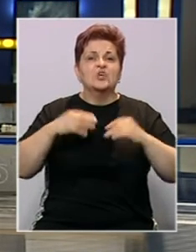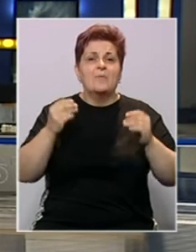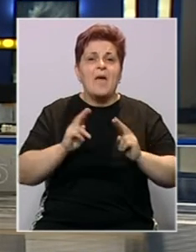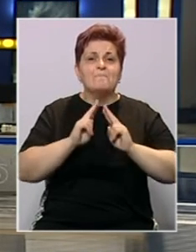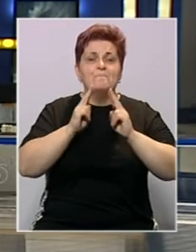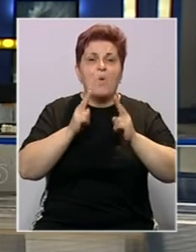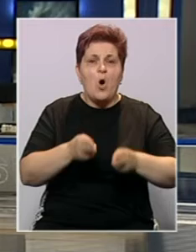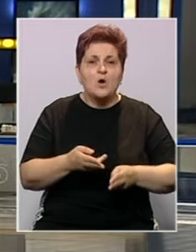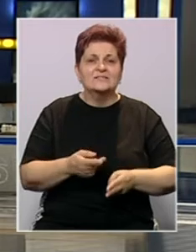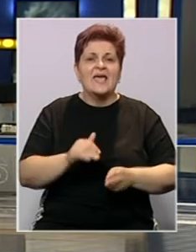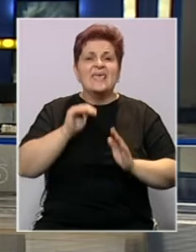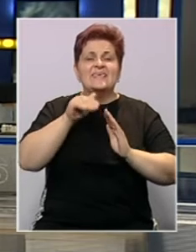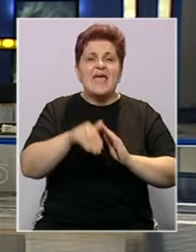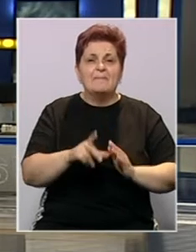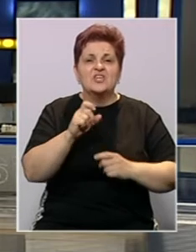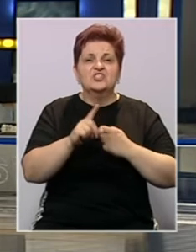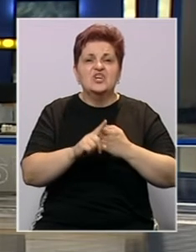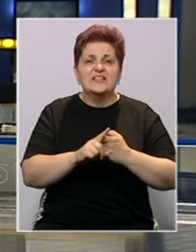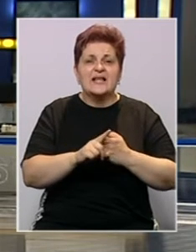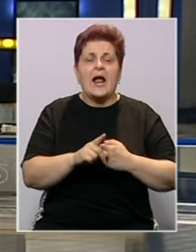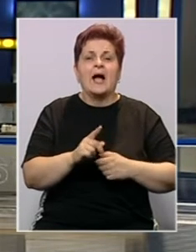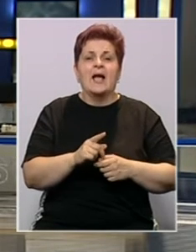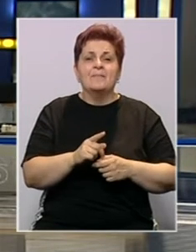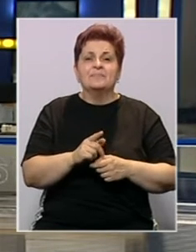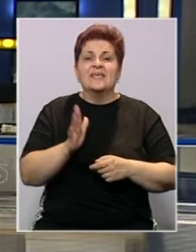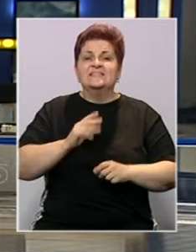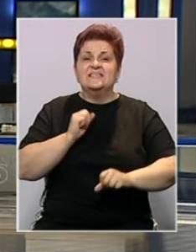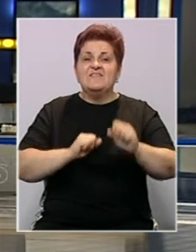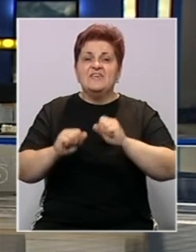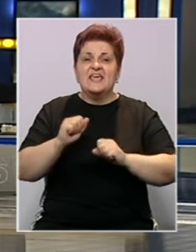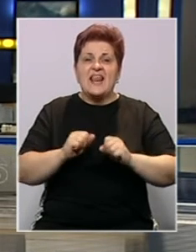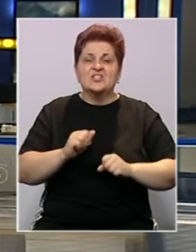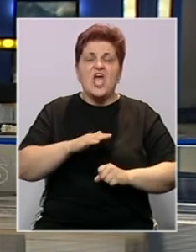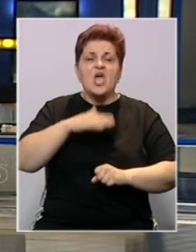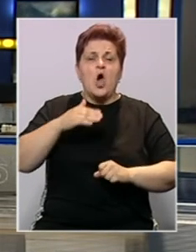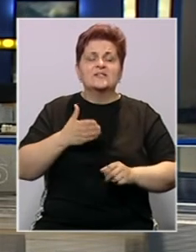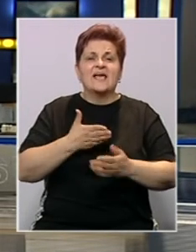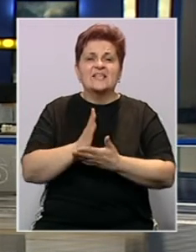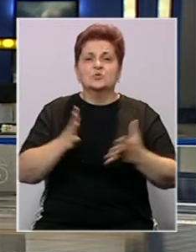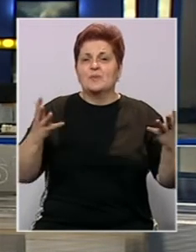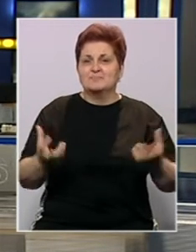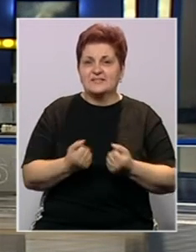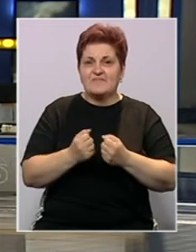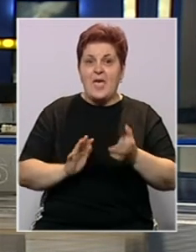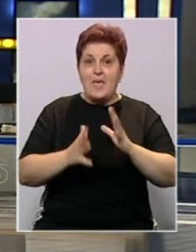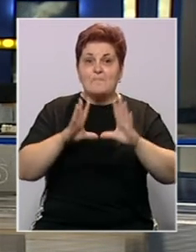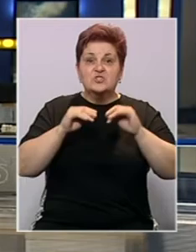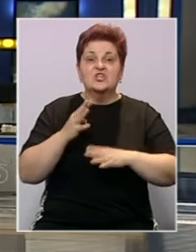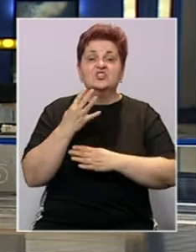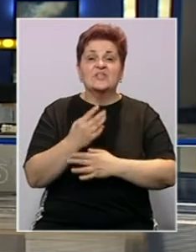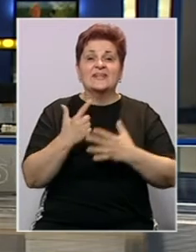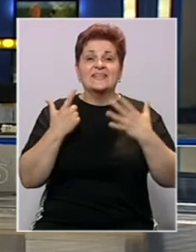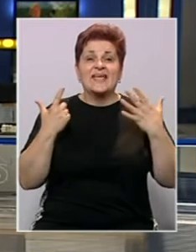brijega Mostara, Tihaljine, Jablanice, Čitluka i Tomislavgrada, civilna zaštita i gorske službe spašavanja. Požar gasi i